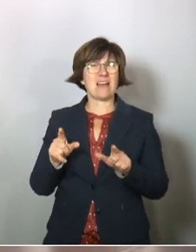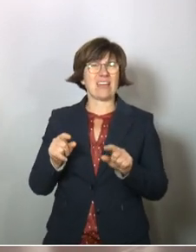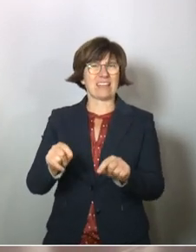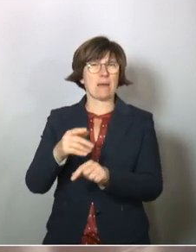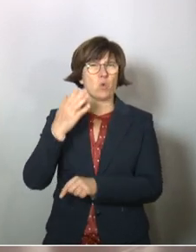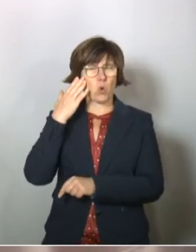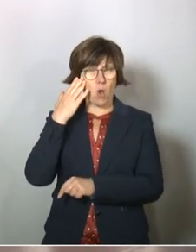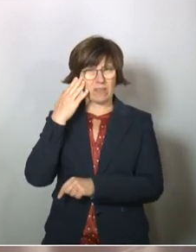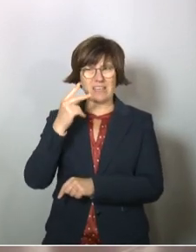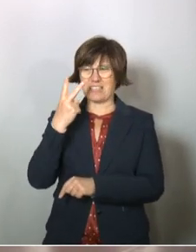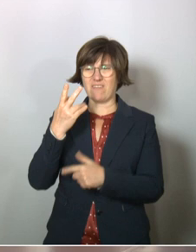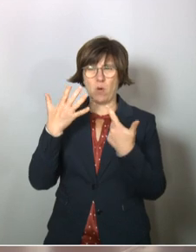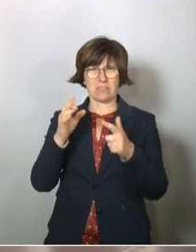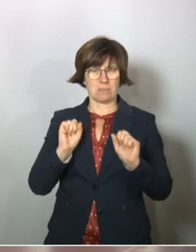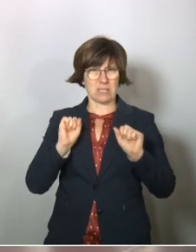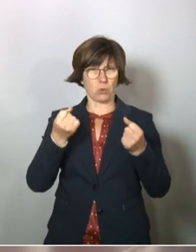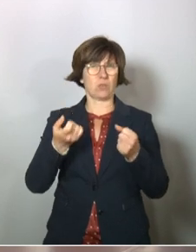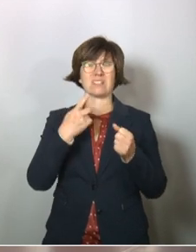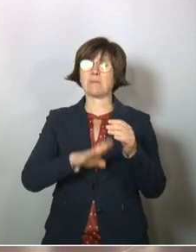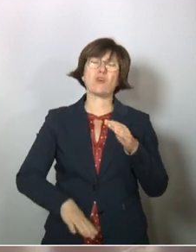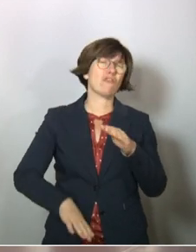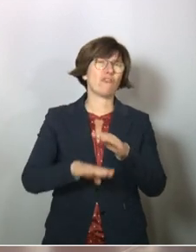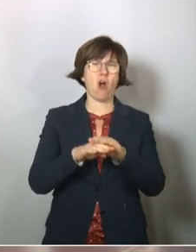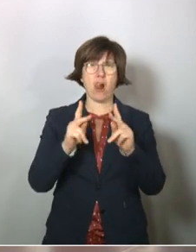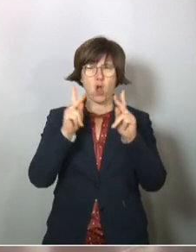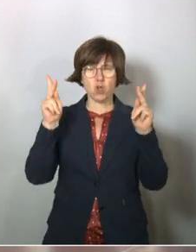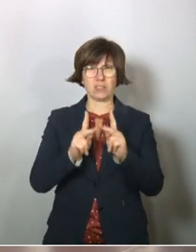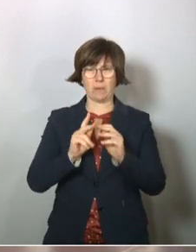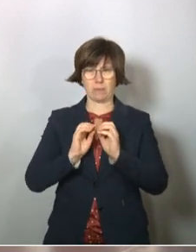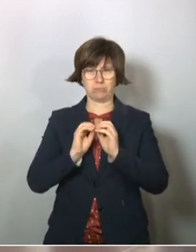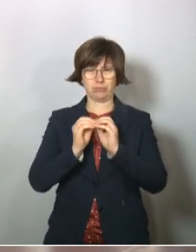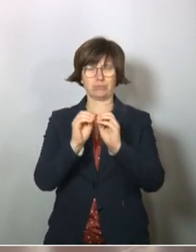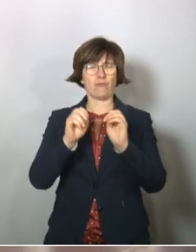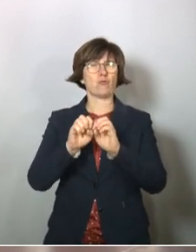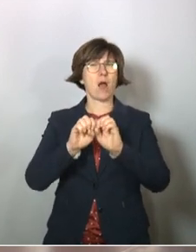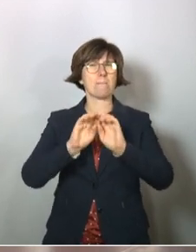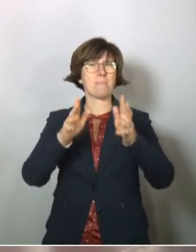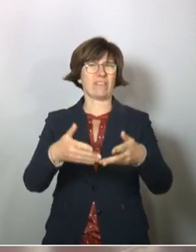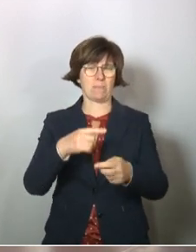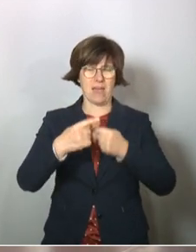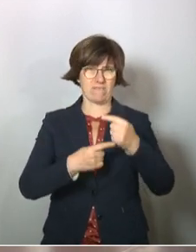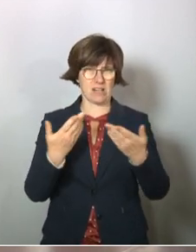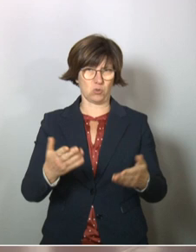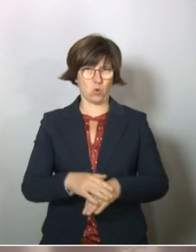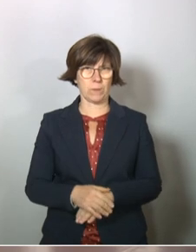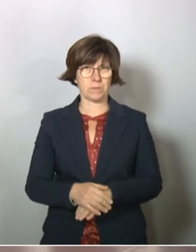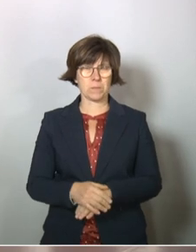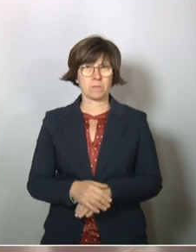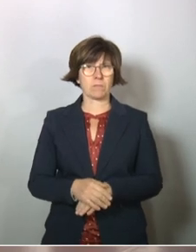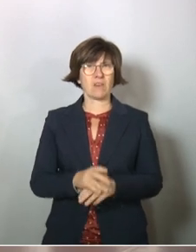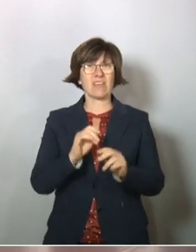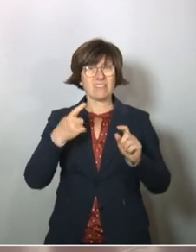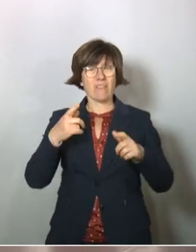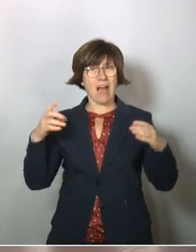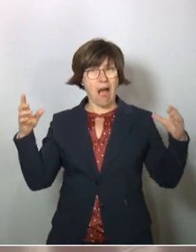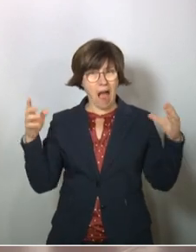1972 gegründet und die haben ein vollständiges Konzept für die Pandemie entwickelt. Nach Herstellung der Einheit